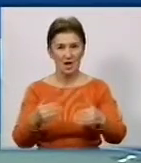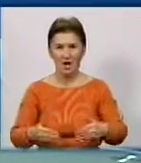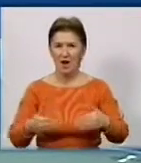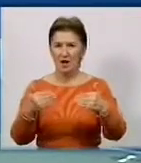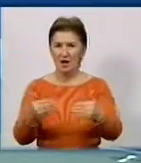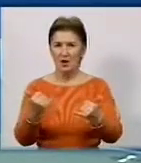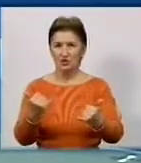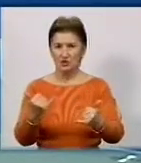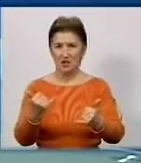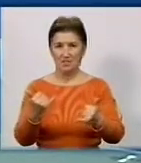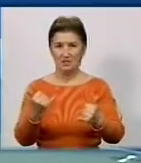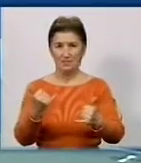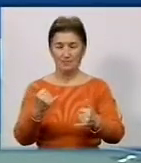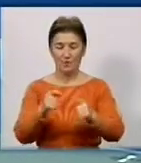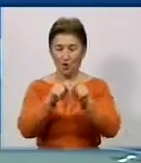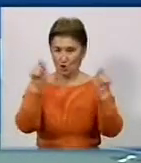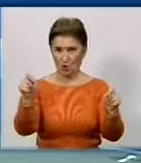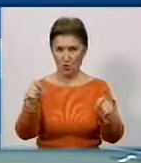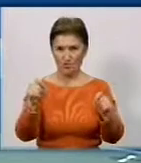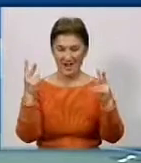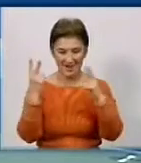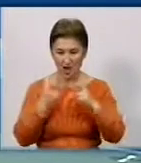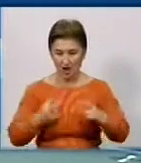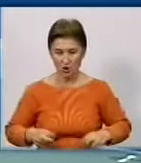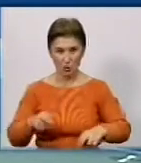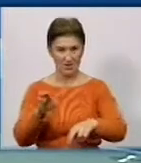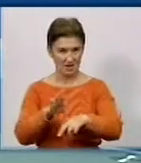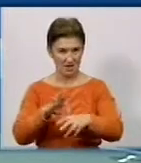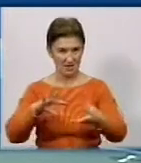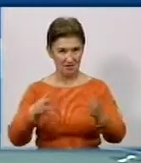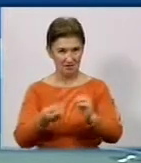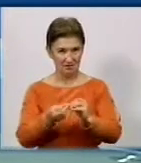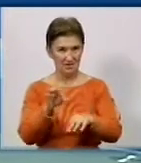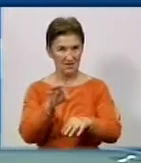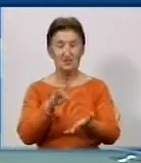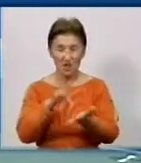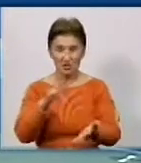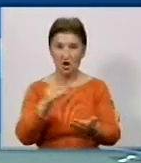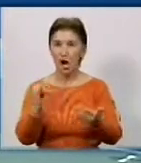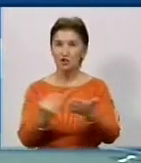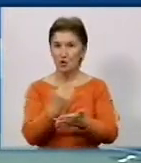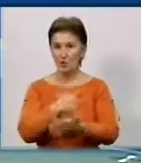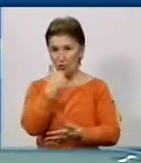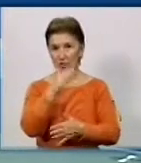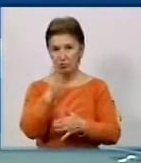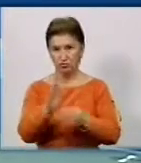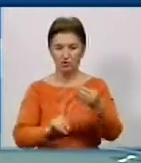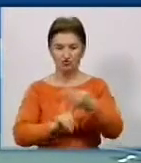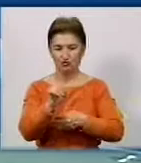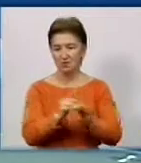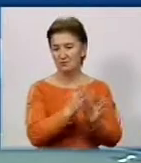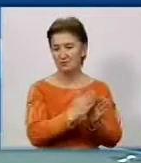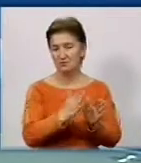центры, протестируем их работу. И с начала следующего года уже будет работать вот такая серьезная система приглашения людей на